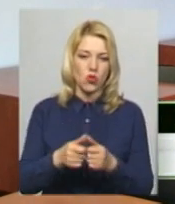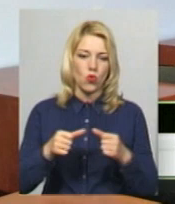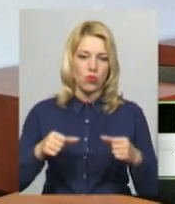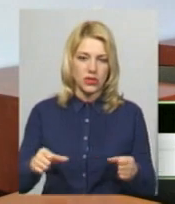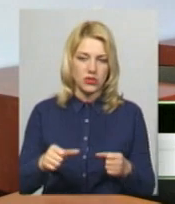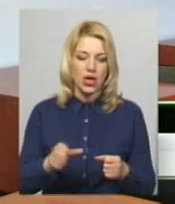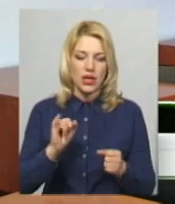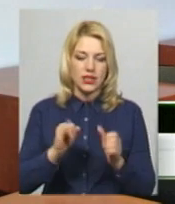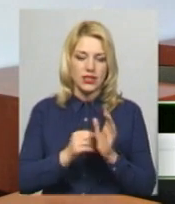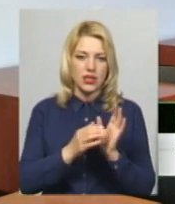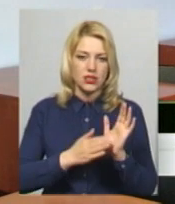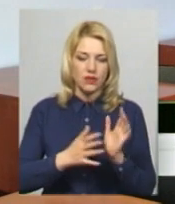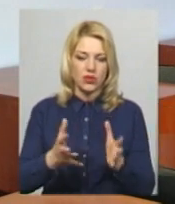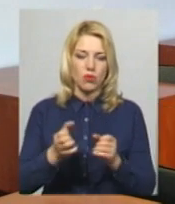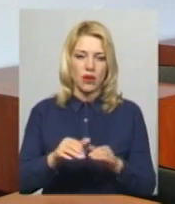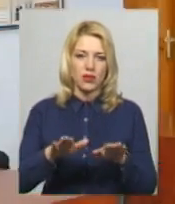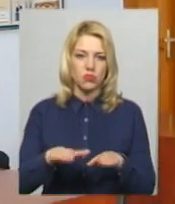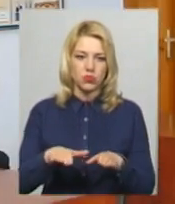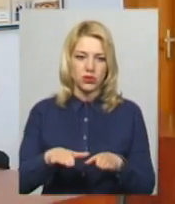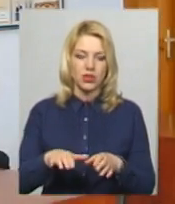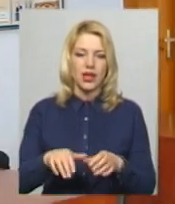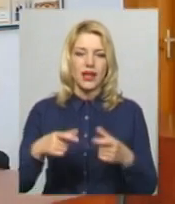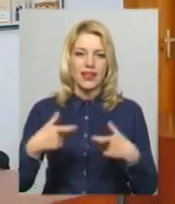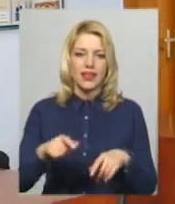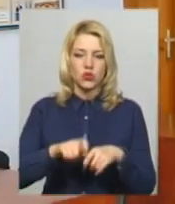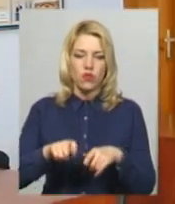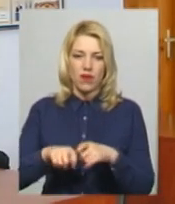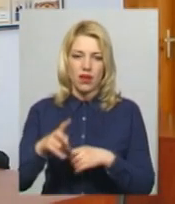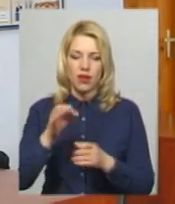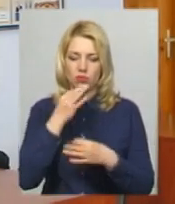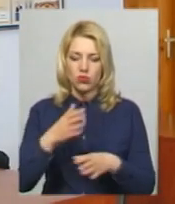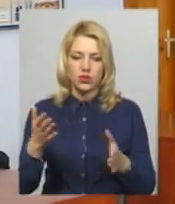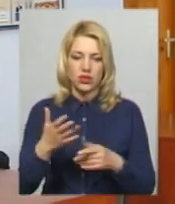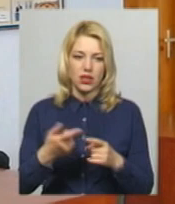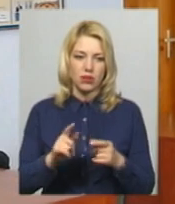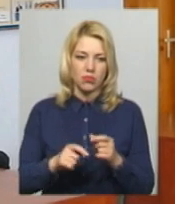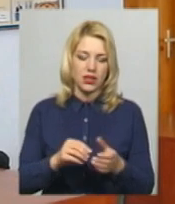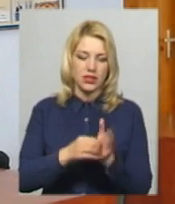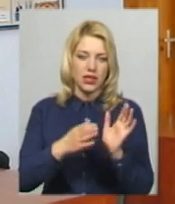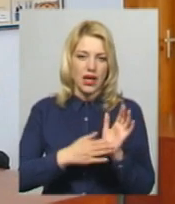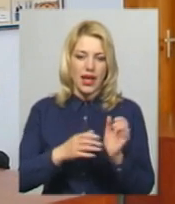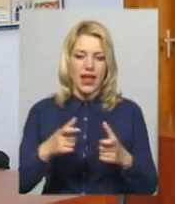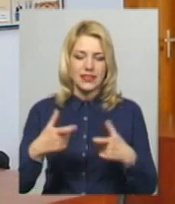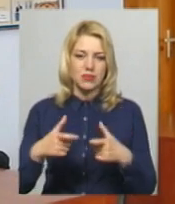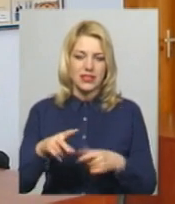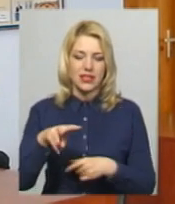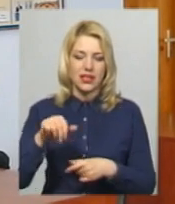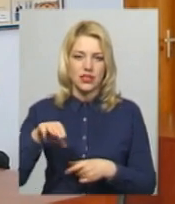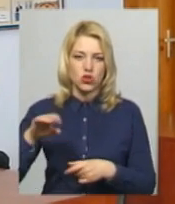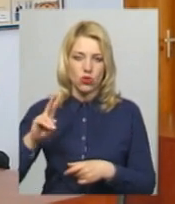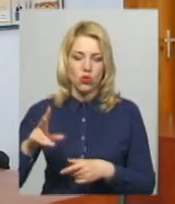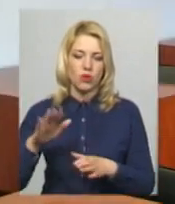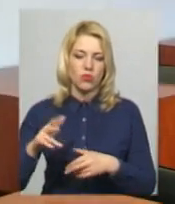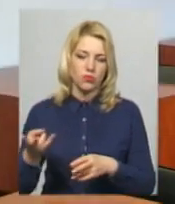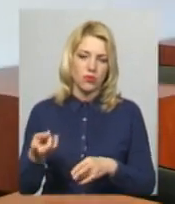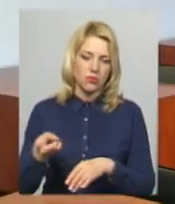зареєструватися, обрати пункт тестування будь-який. Ми їх реєструємо і видаємо їм екзаменаційний листок. Після цього вони мають прийти